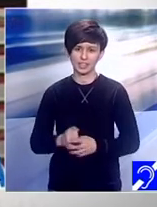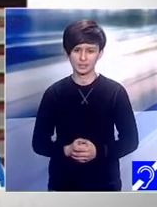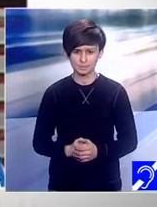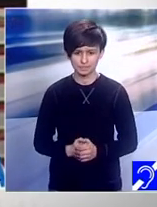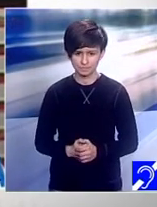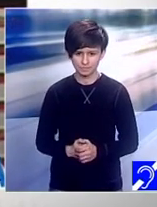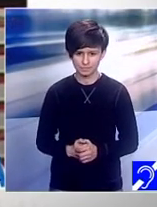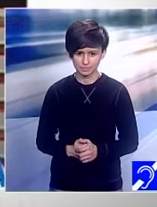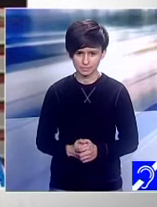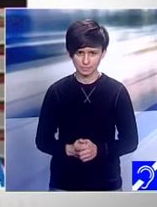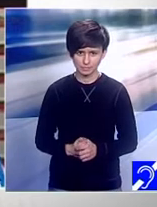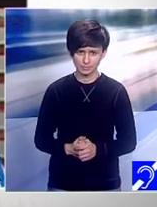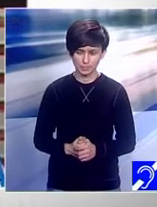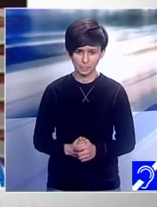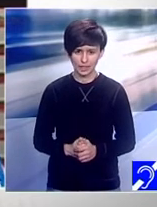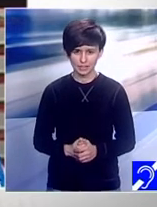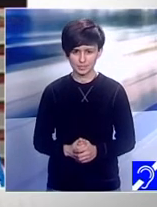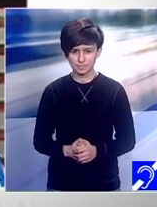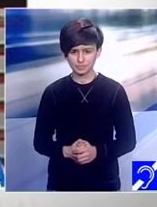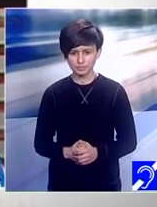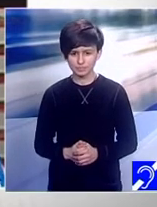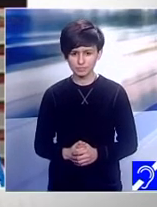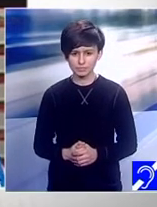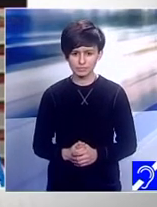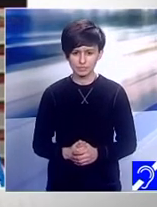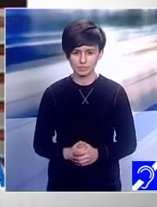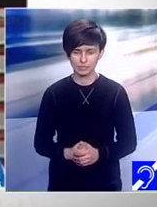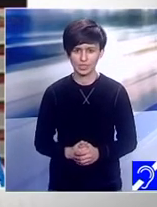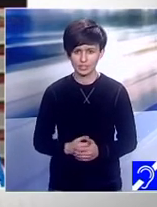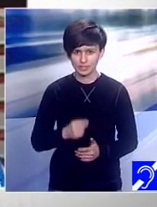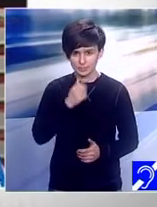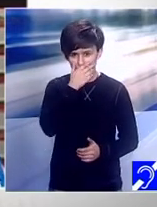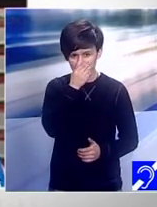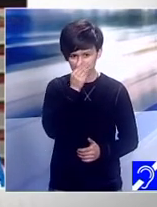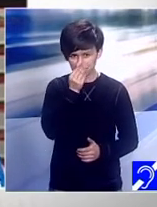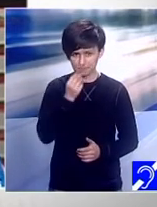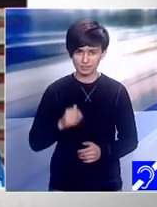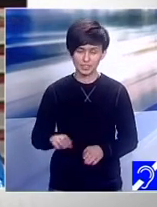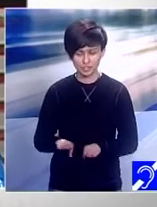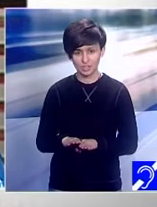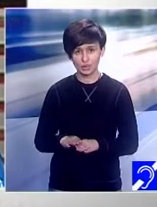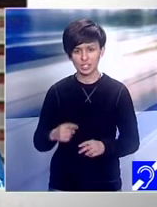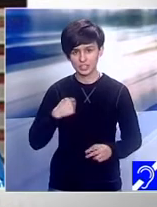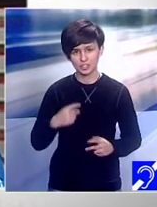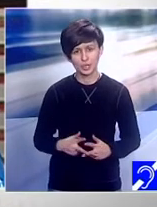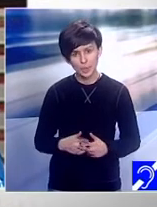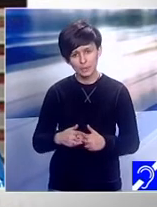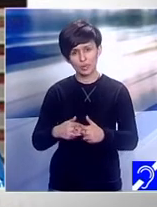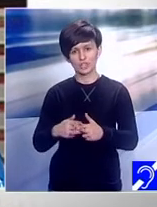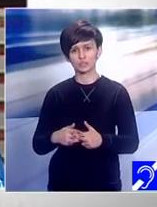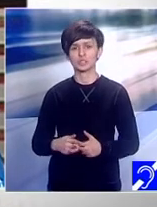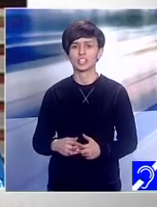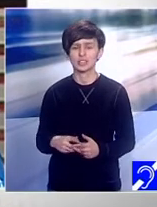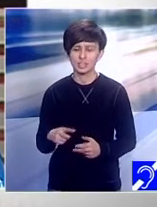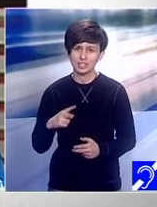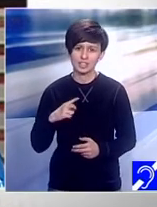acolo și m-a ajutat să fiu divă. Divă, exact. Asta este cuvântul. Da, și m